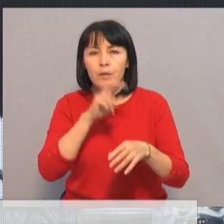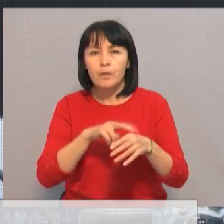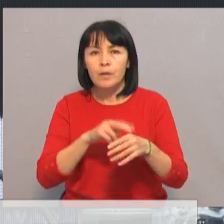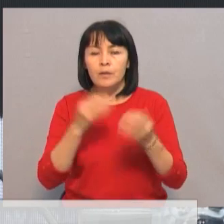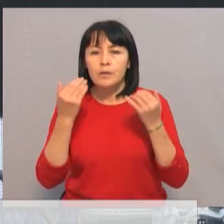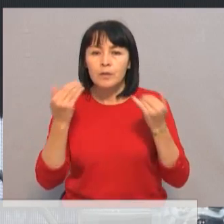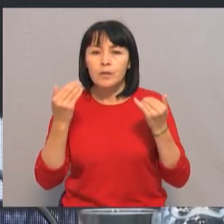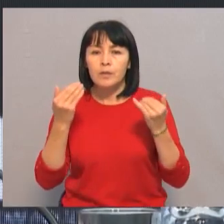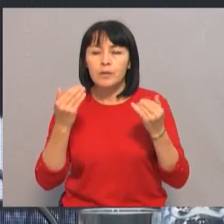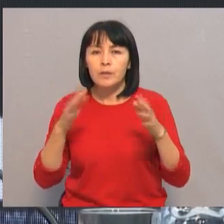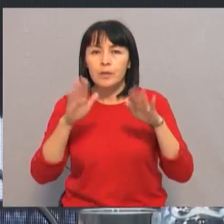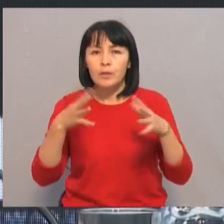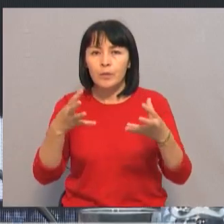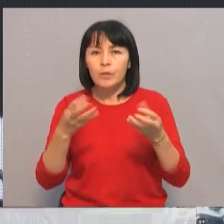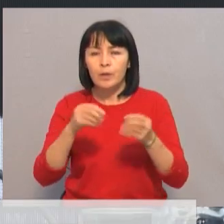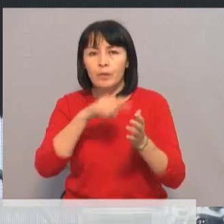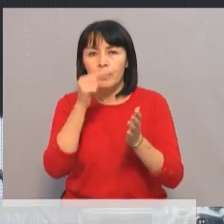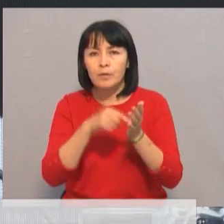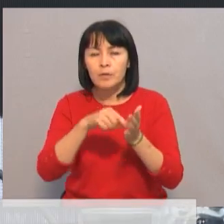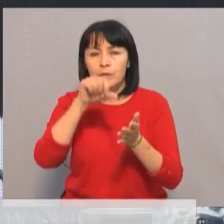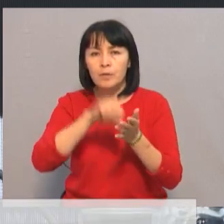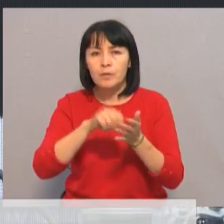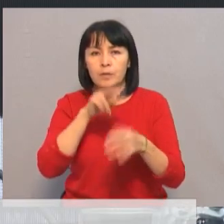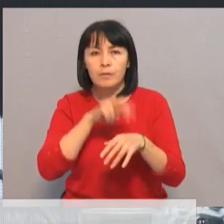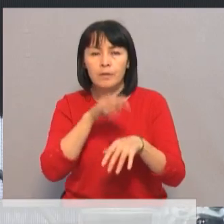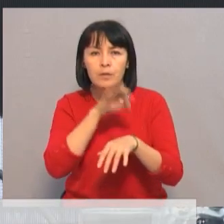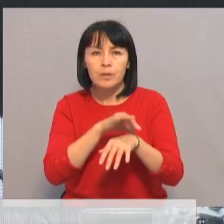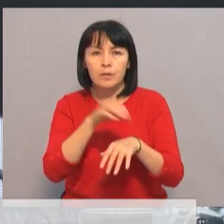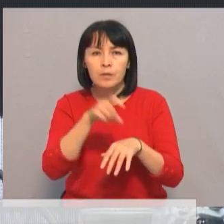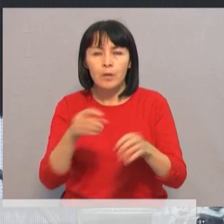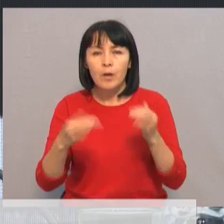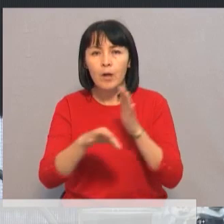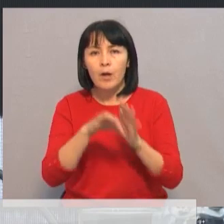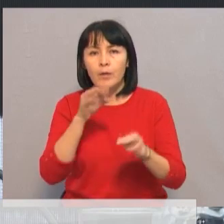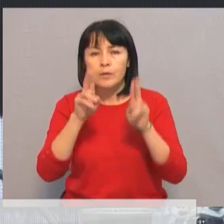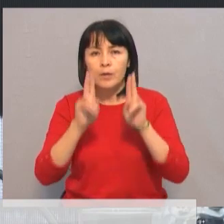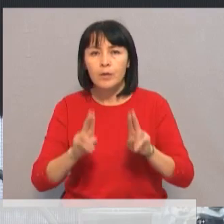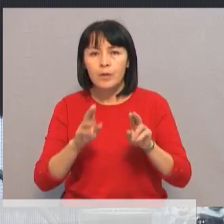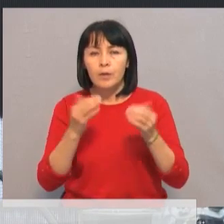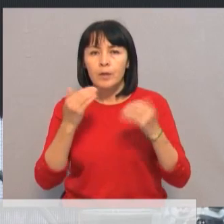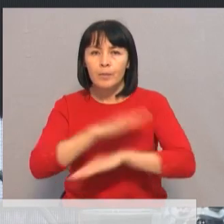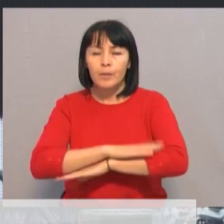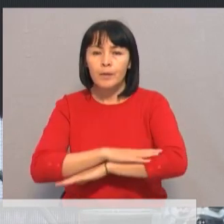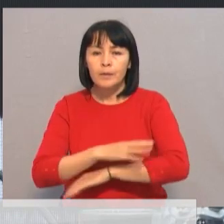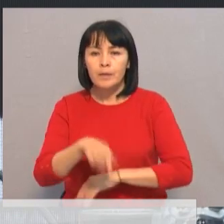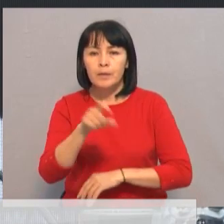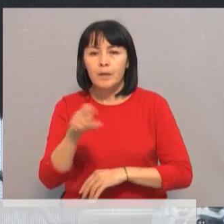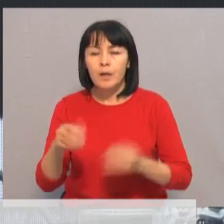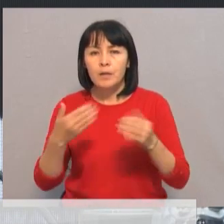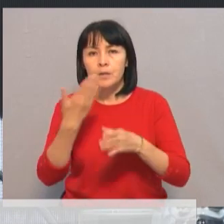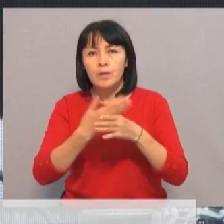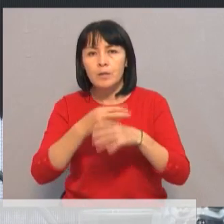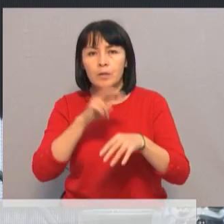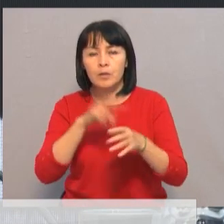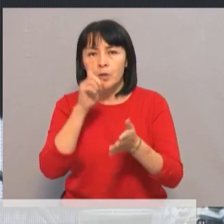этика охватывает не только вопросы, касающиеся отношений врач-больной, но и определяет норму поведения врача. При оказании медицинской помощи